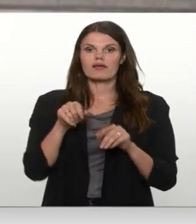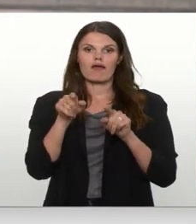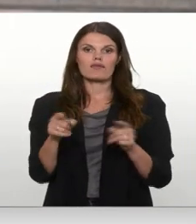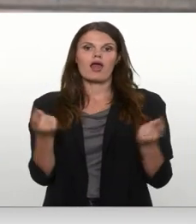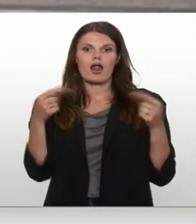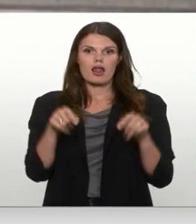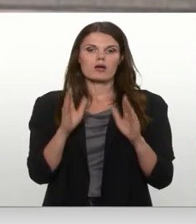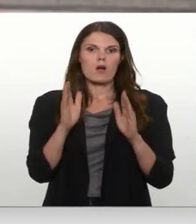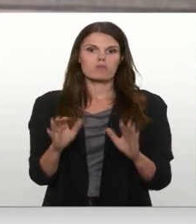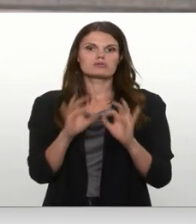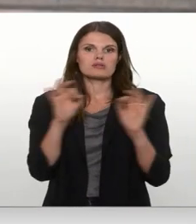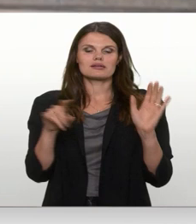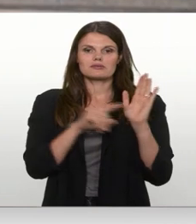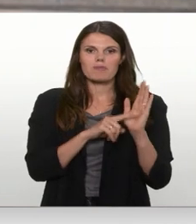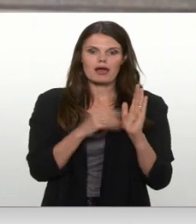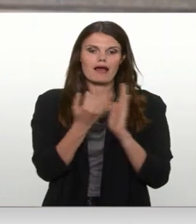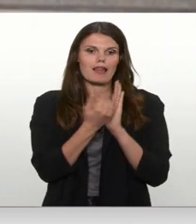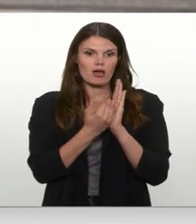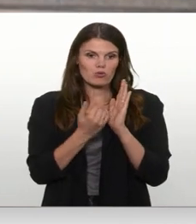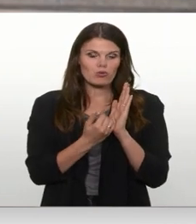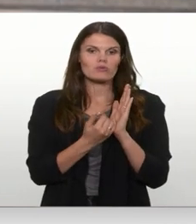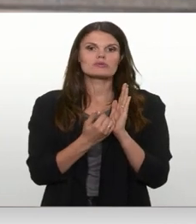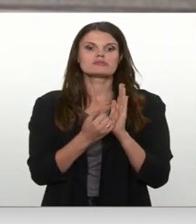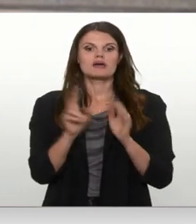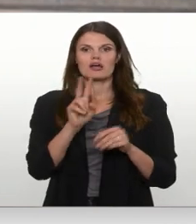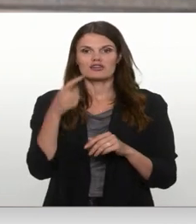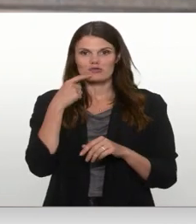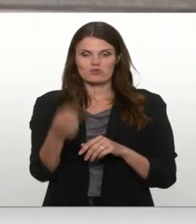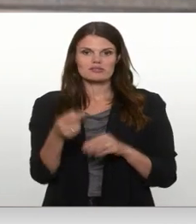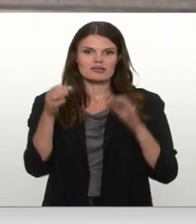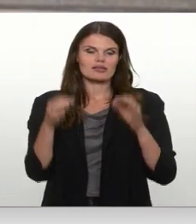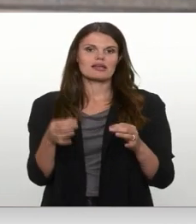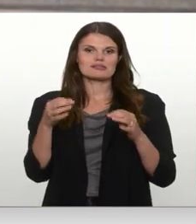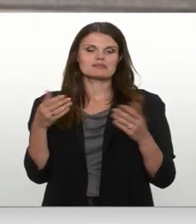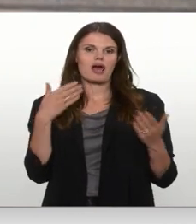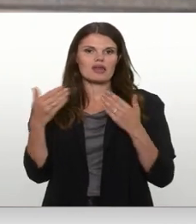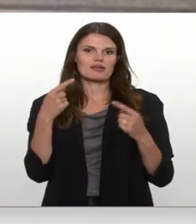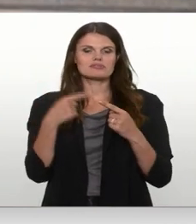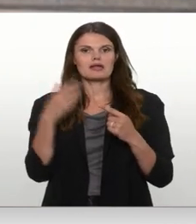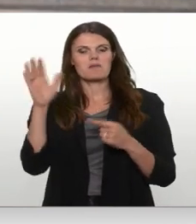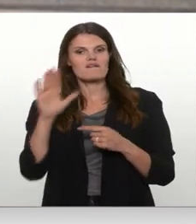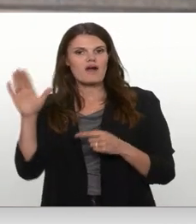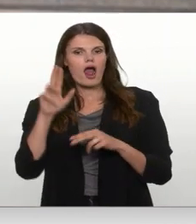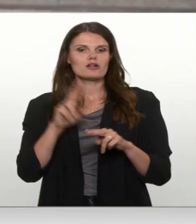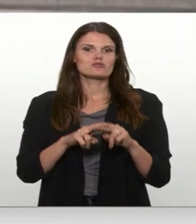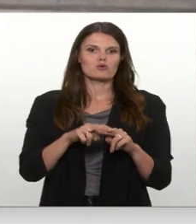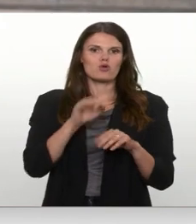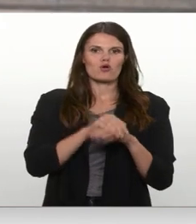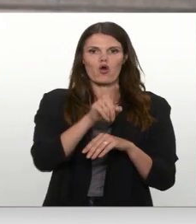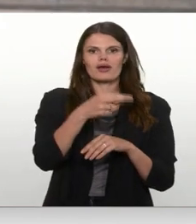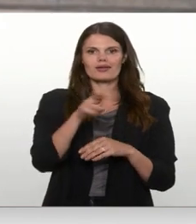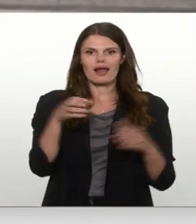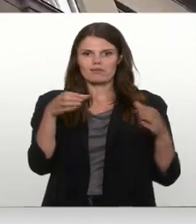laikā jau būs stājies spēkā likums, kas nosaka šīs tieciskās attiecības tarp valsti un konkrēto